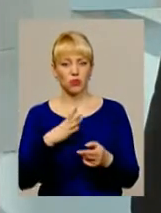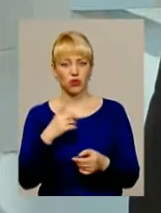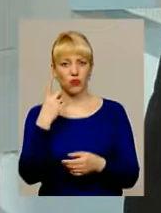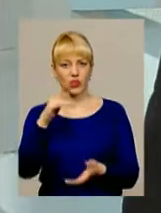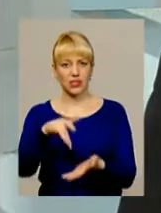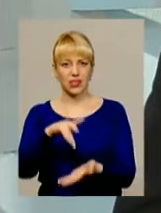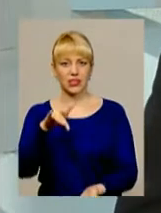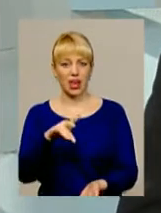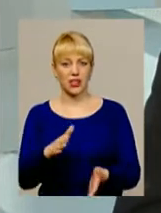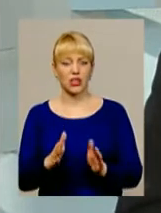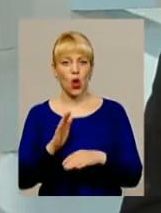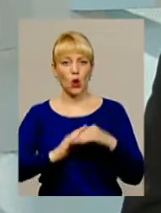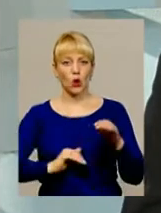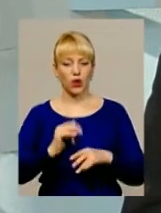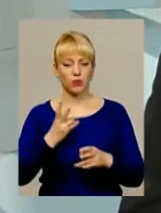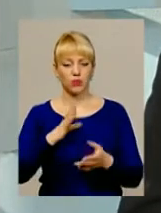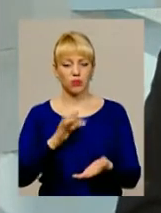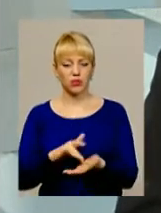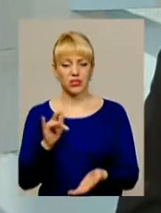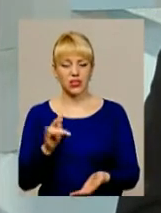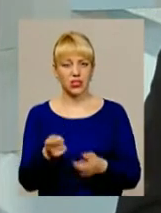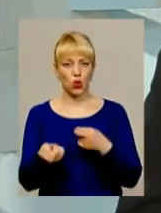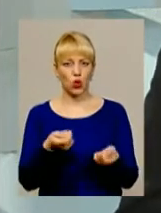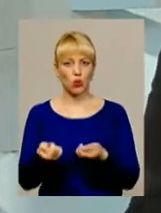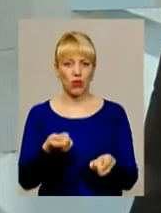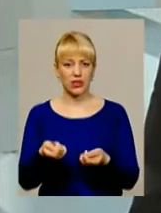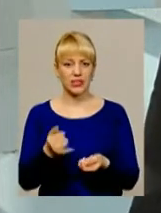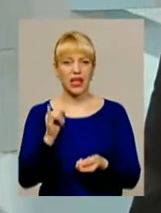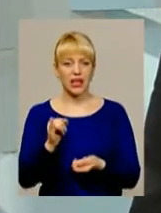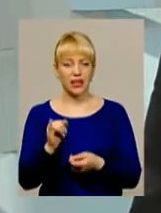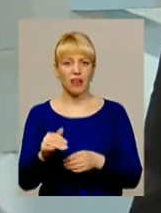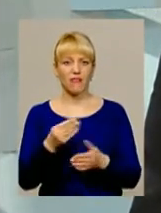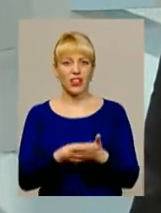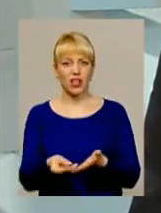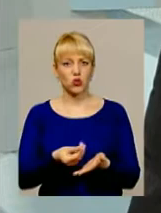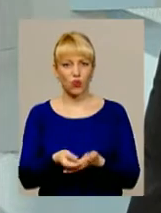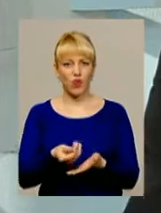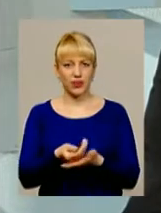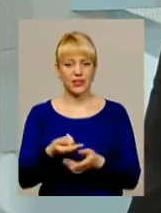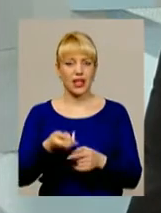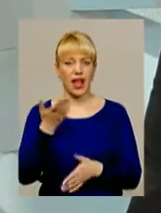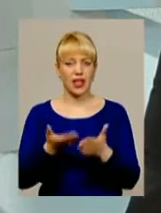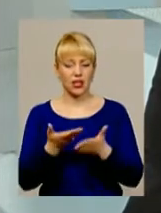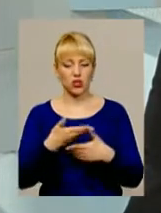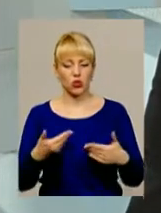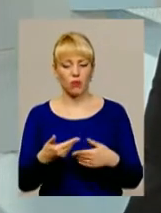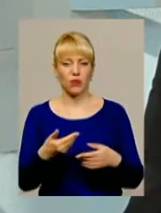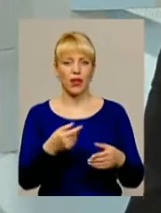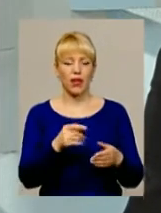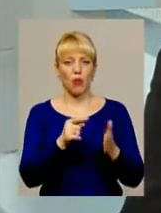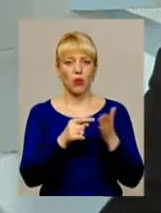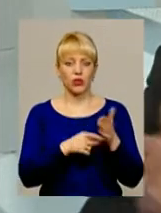руках, і має централізовано і керуватися, і фінансуватися. А якщо ми поділимо одні